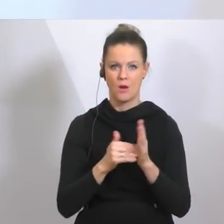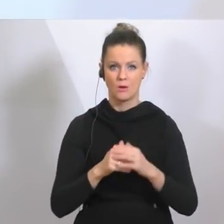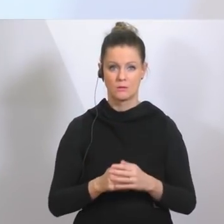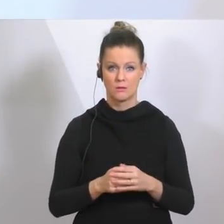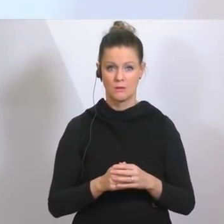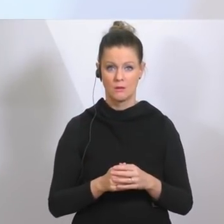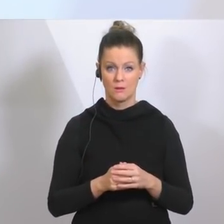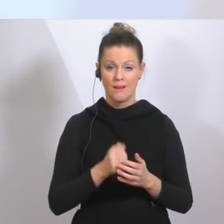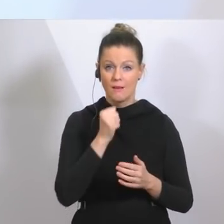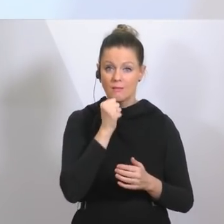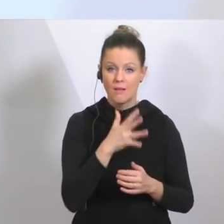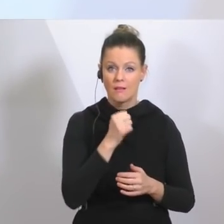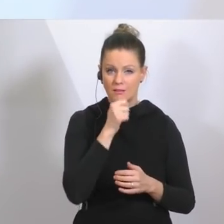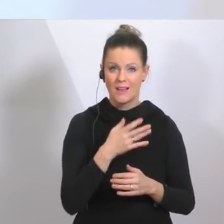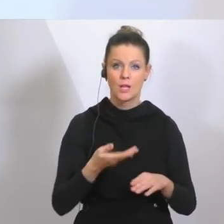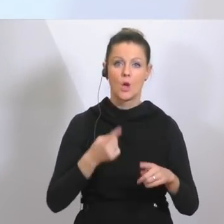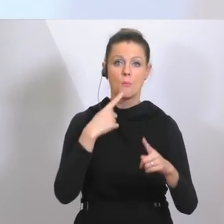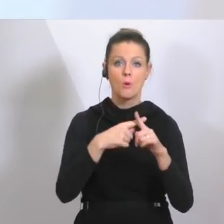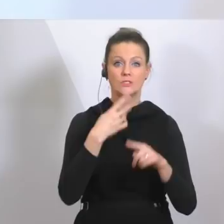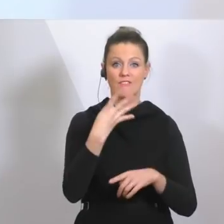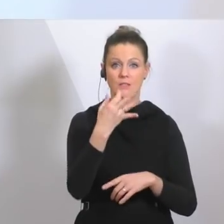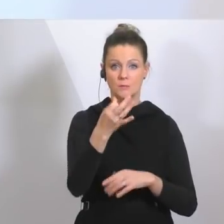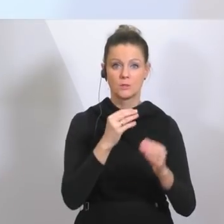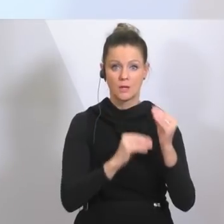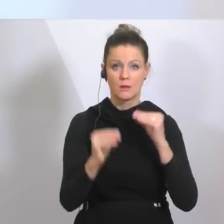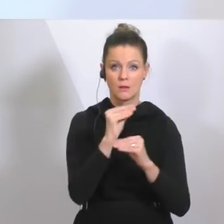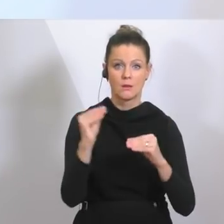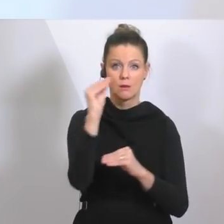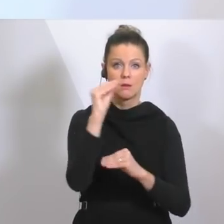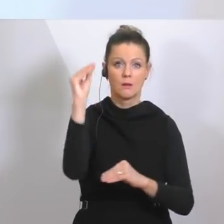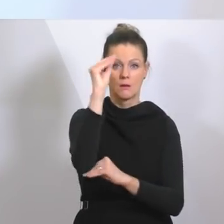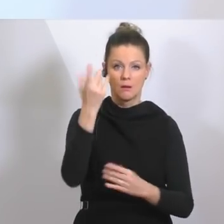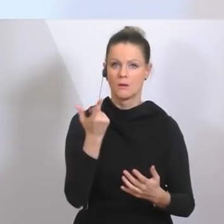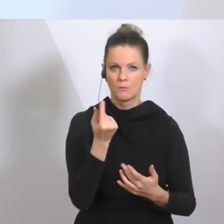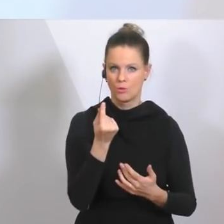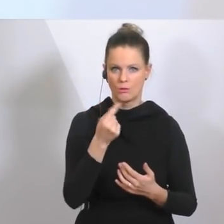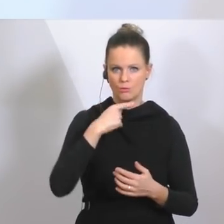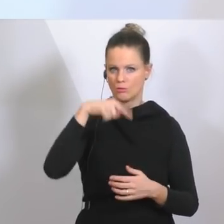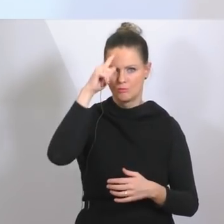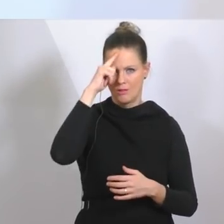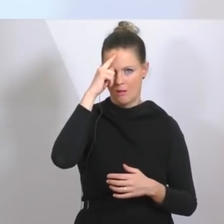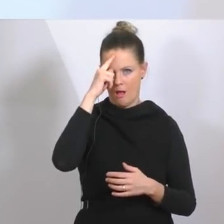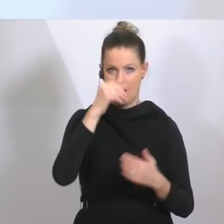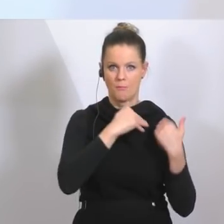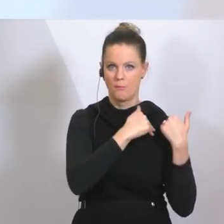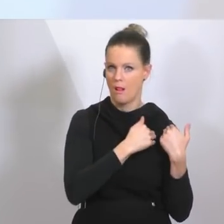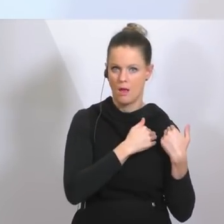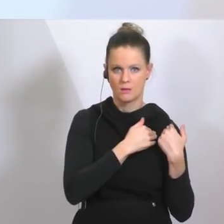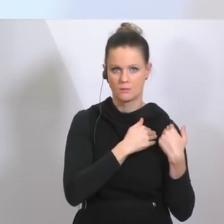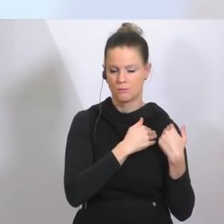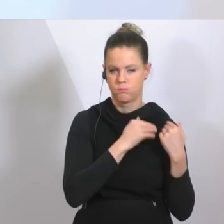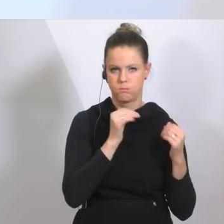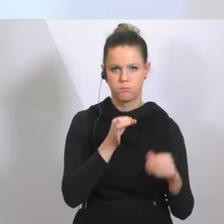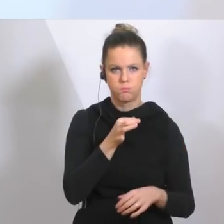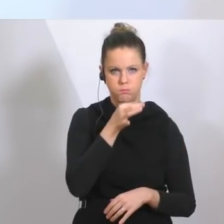ich jeden Tag 40% Zuwachs habe, ist das irgendwann eine Situation, wo die Kapazität unserer Spitäler überschritten ist. Und das ist